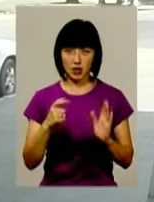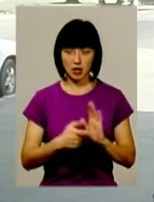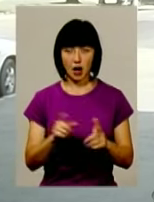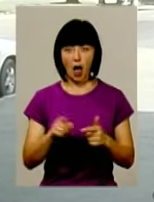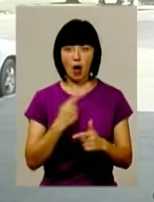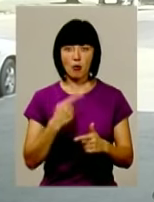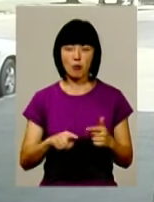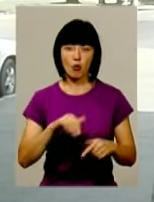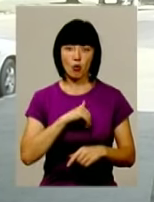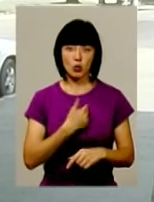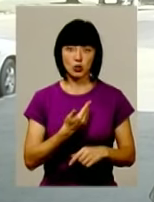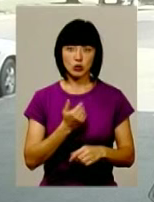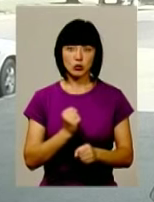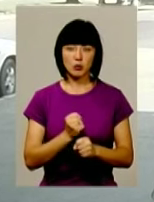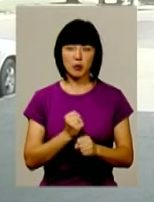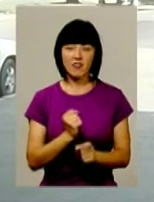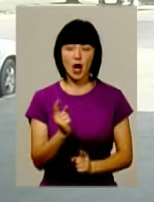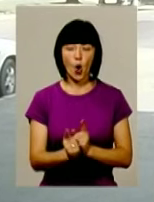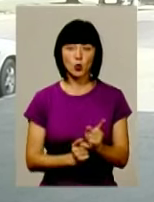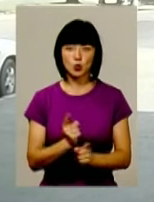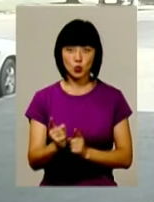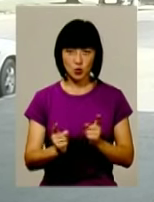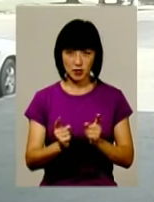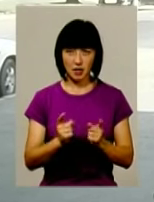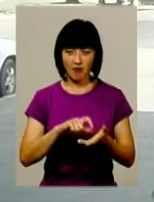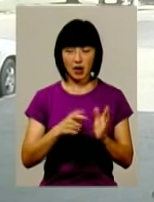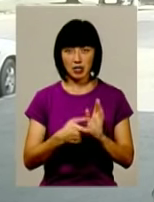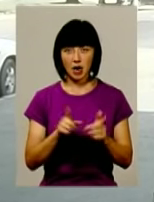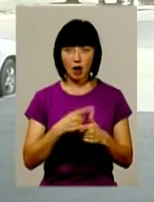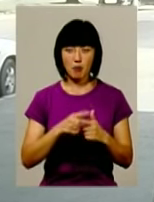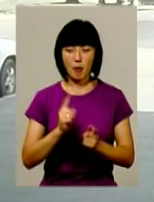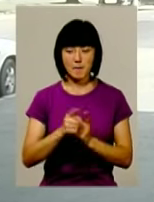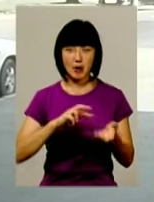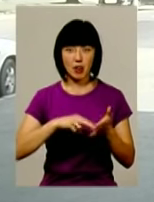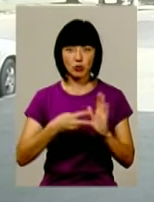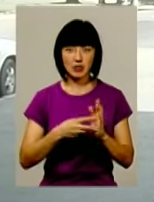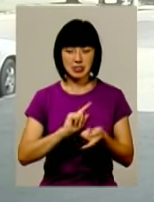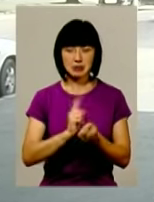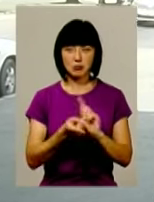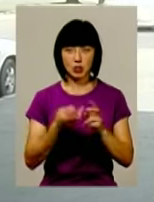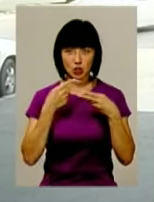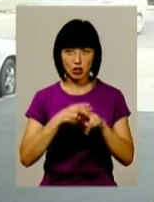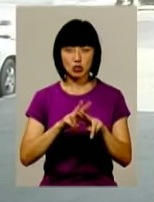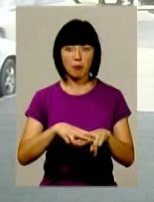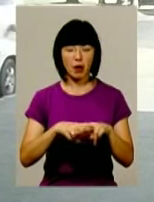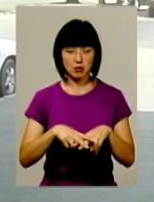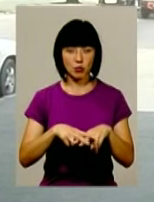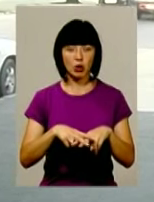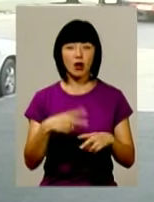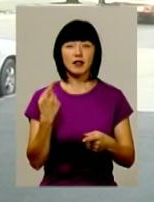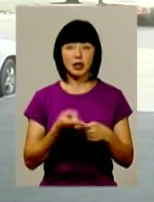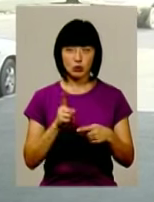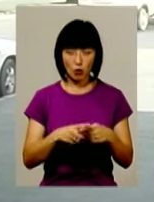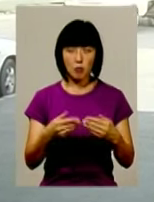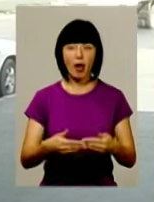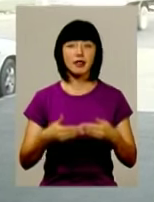або він зробив реконструкцію своєї квартири чи перепланування і буде змінювати технічний паспорт. От на цьому